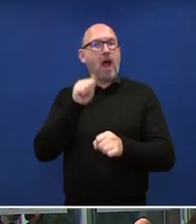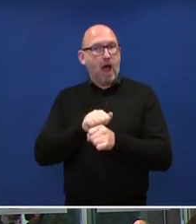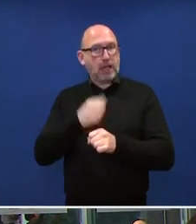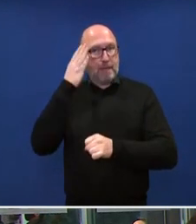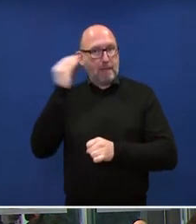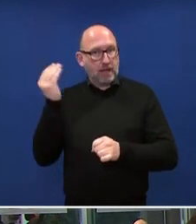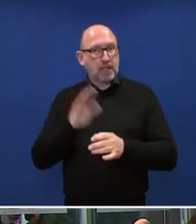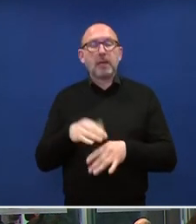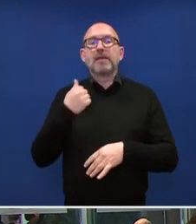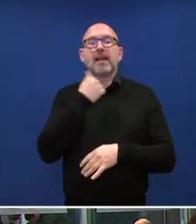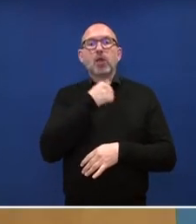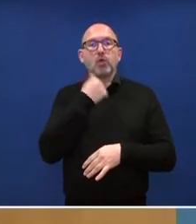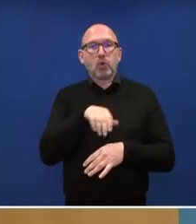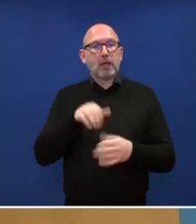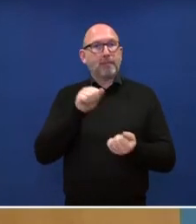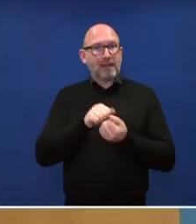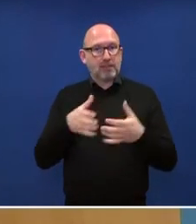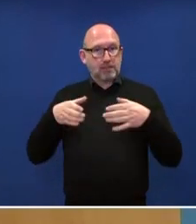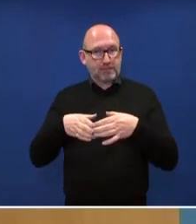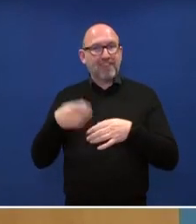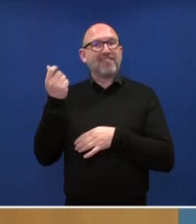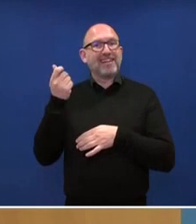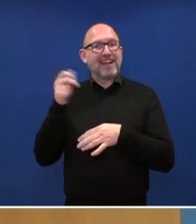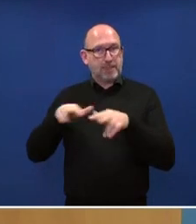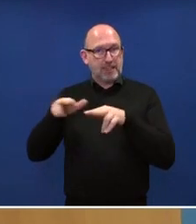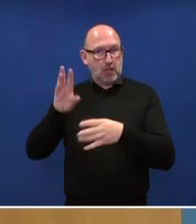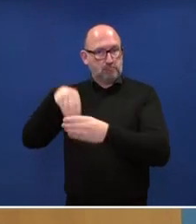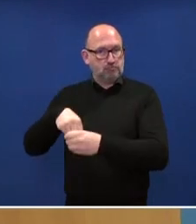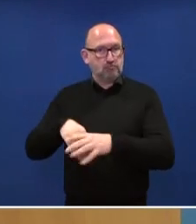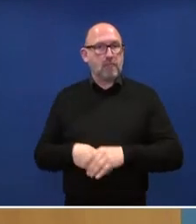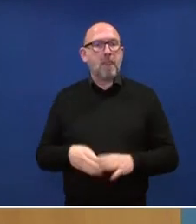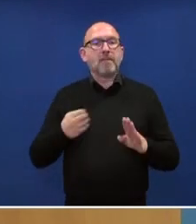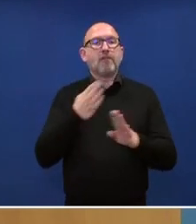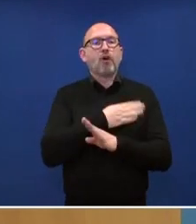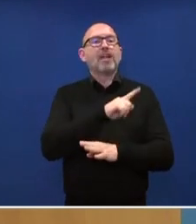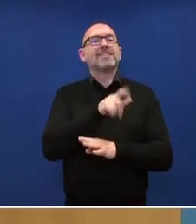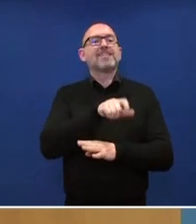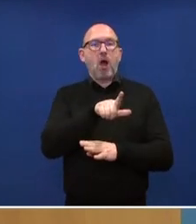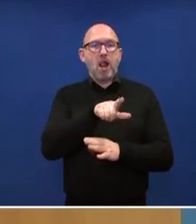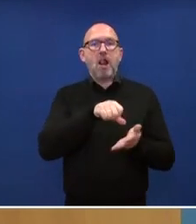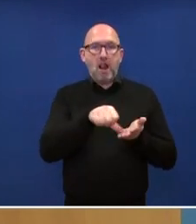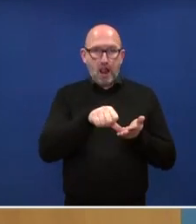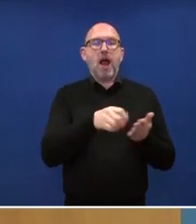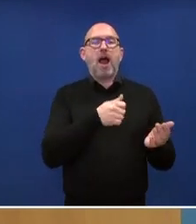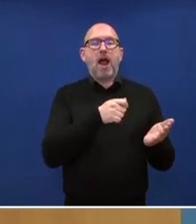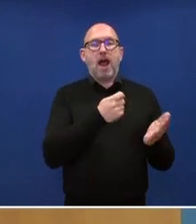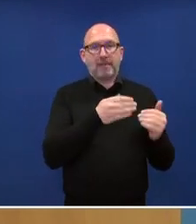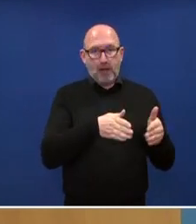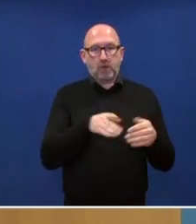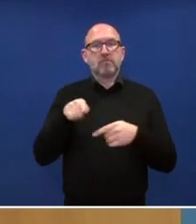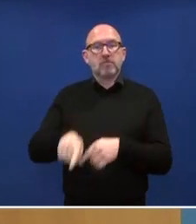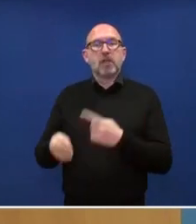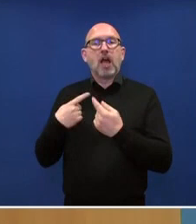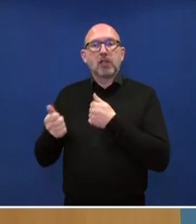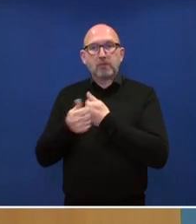Juli diesen Jahres in der Pressestelle des Bundesministeriums der Finanzen tätig und war davor in der Zollabteilung. In der Pressestelle bin ich jetzt Ansprechpartnerin